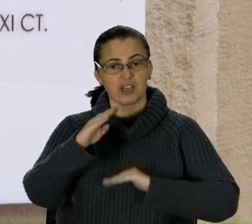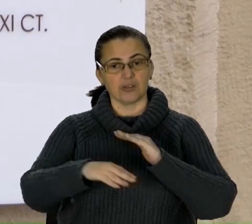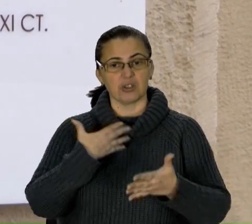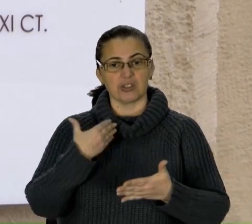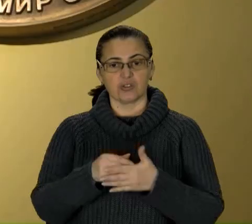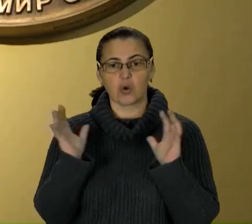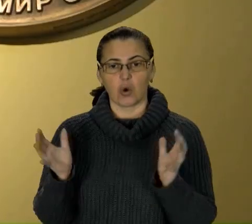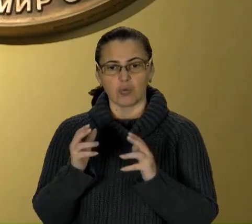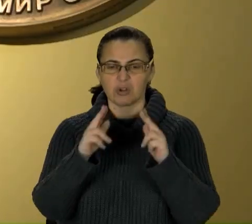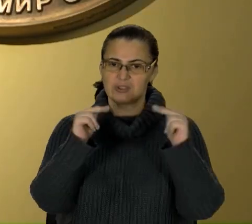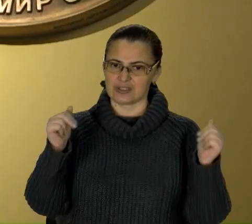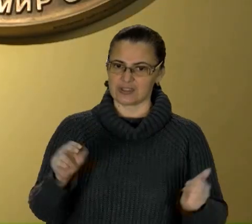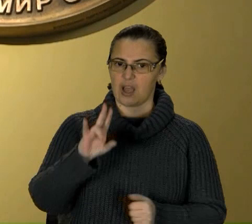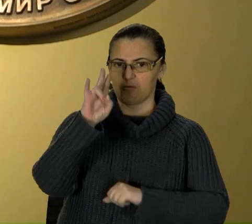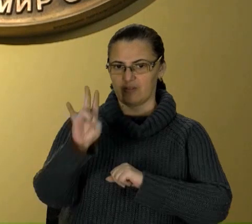та костели.